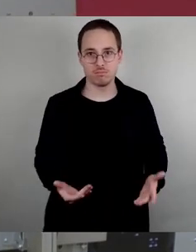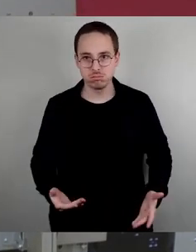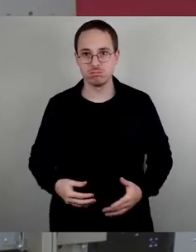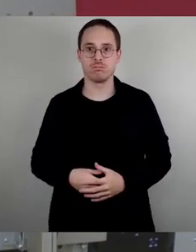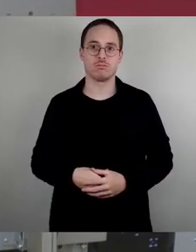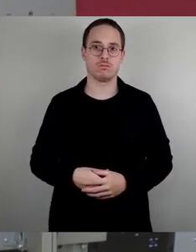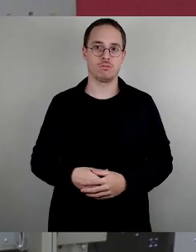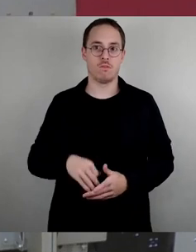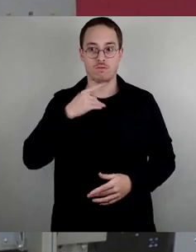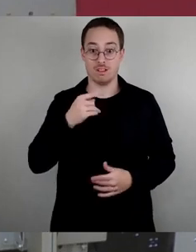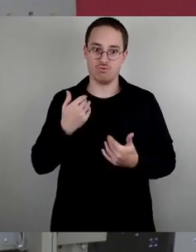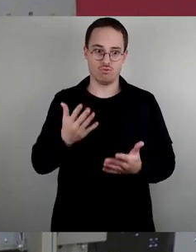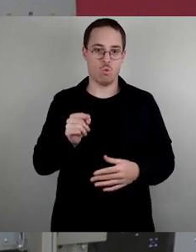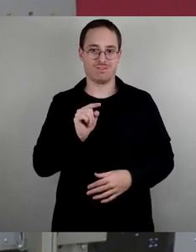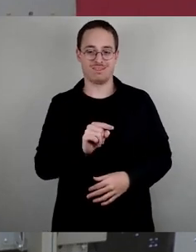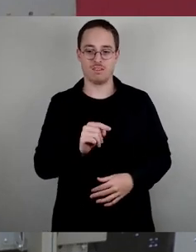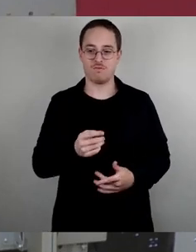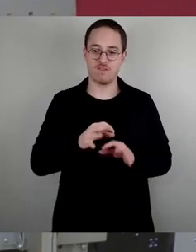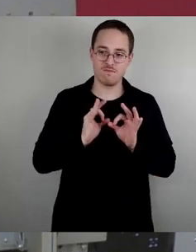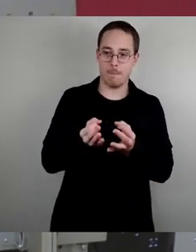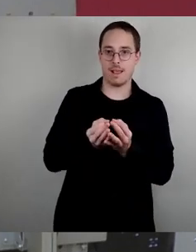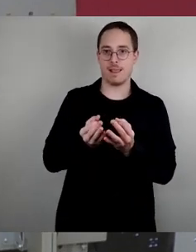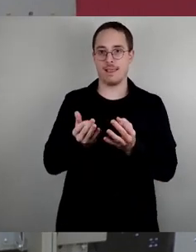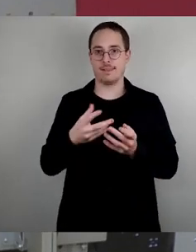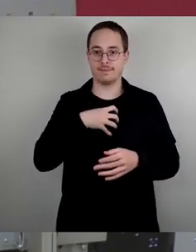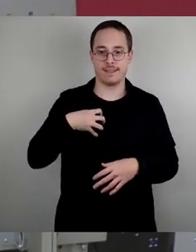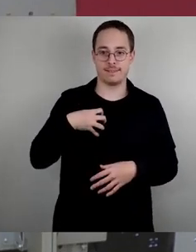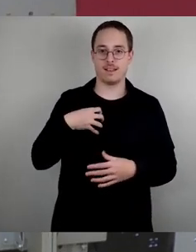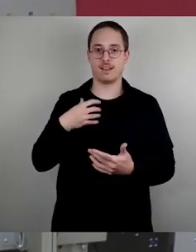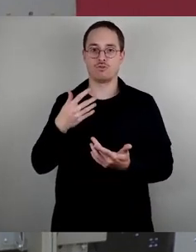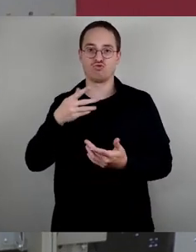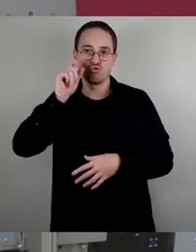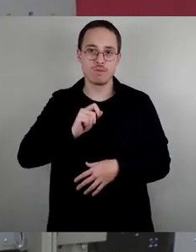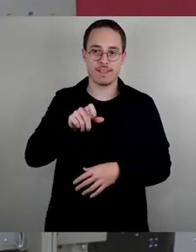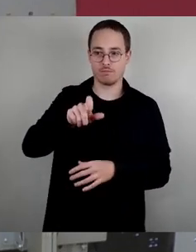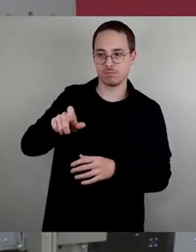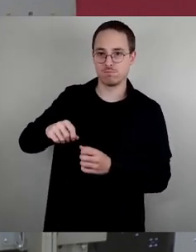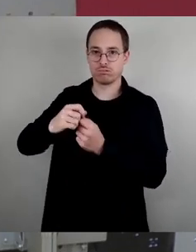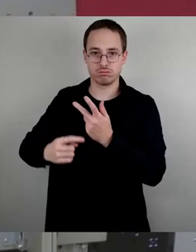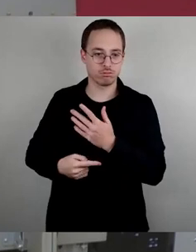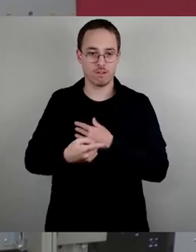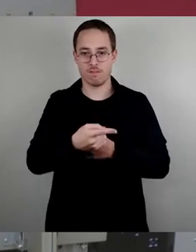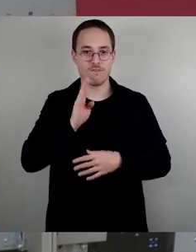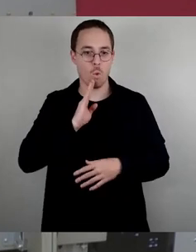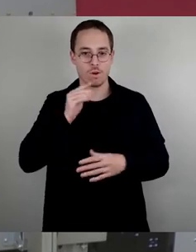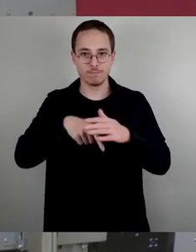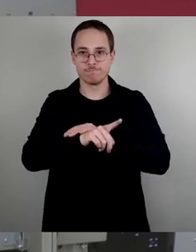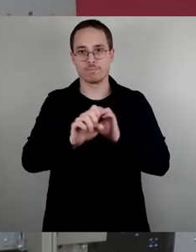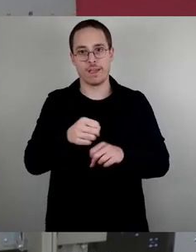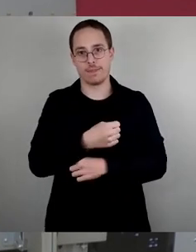keine Familien, wo Dresdnerinnen und Dresdner Studentinnen und Studenten drin wohnen können. Diese Satzung will zwei Dinge regeln.